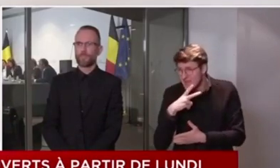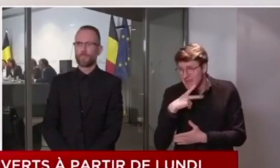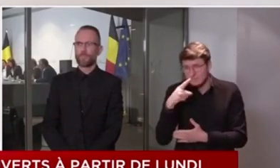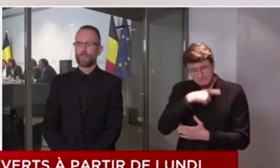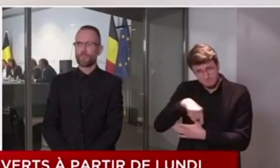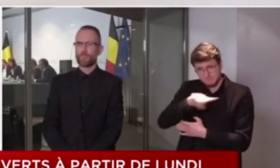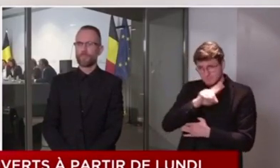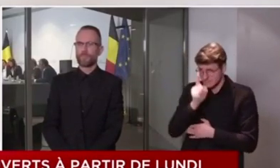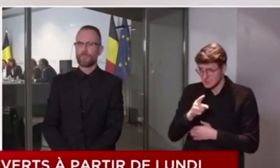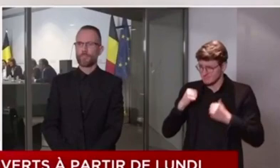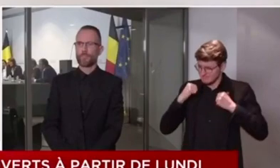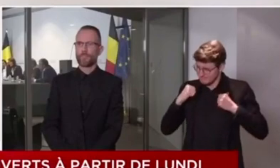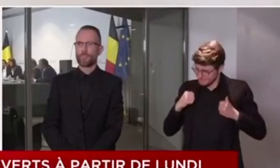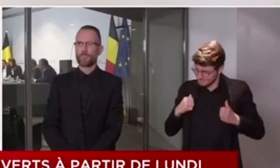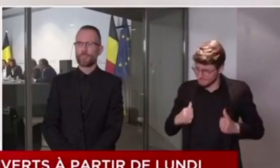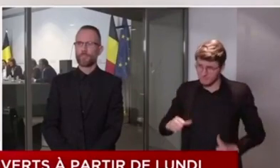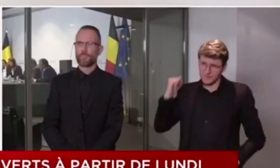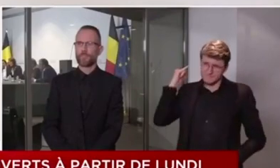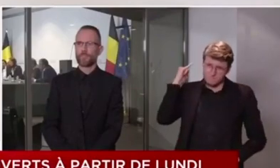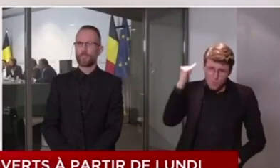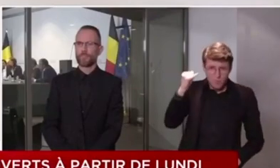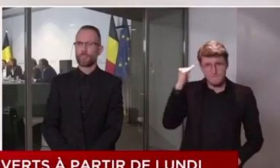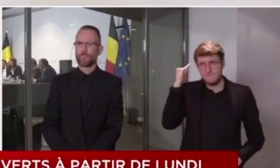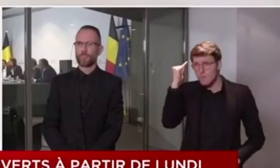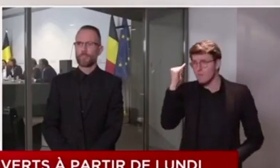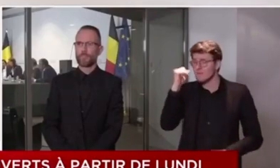Nous devrons faire preuve de persévérance.